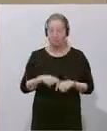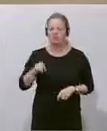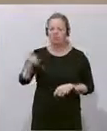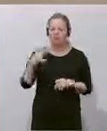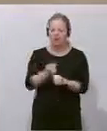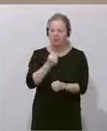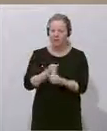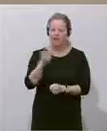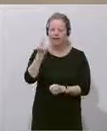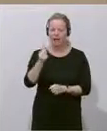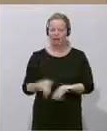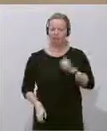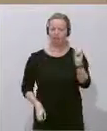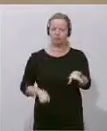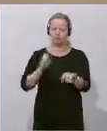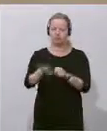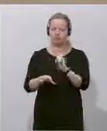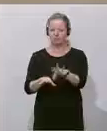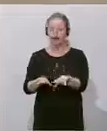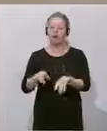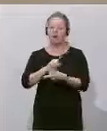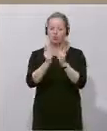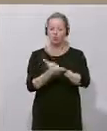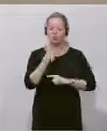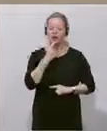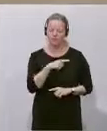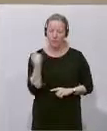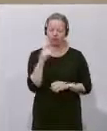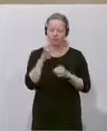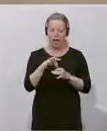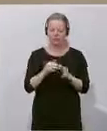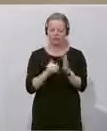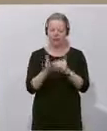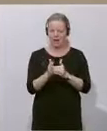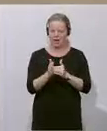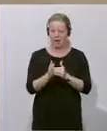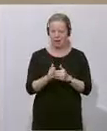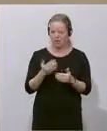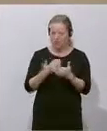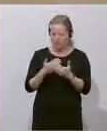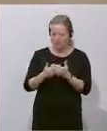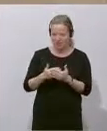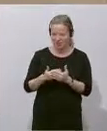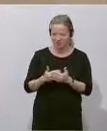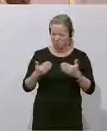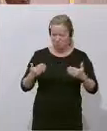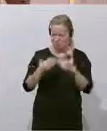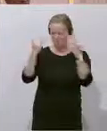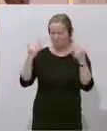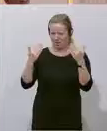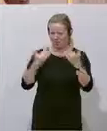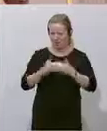hinauswirft und sagt, man spart im System. Das ist nämlich das, was ihr tut. Und das macht euch genauso unglaubwürdig von der ÖVP,